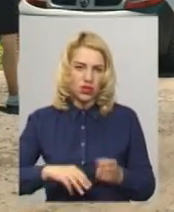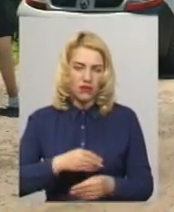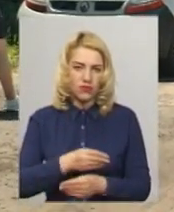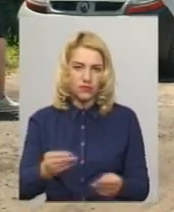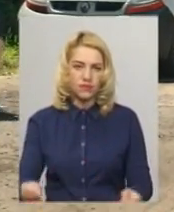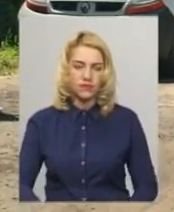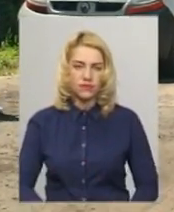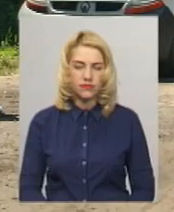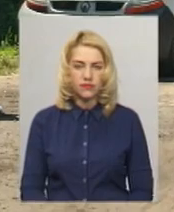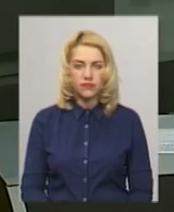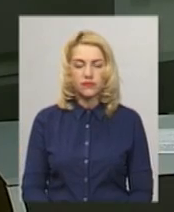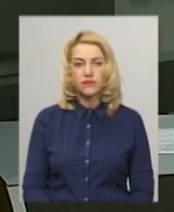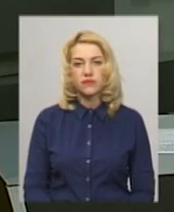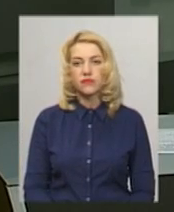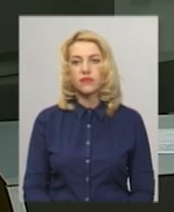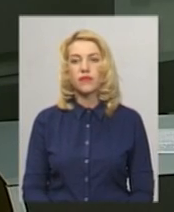Поділяцентр.